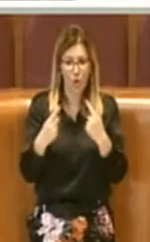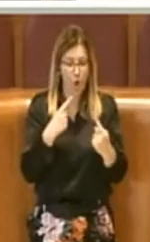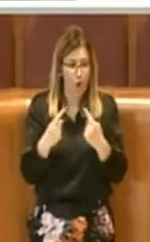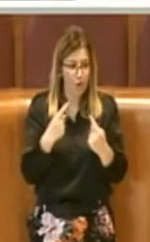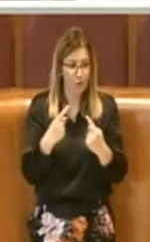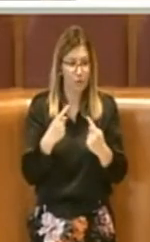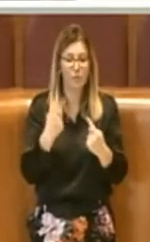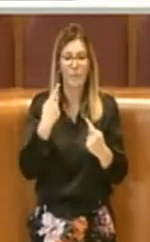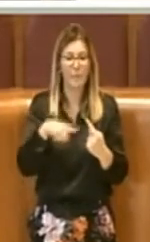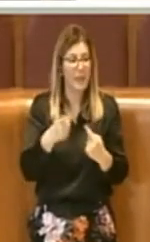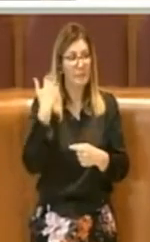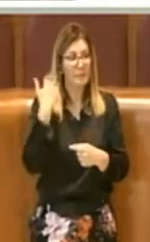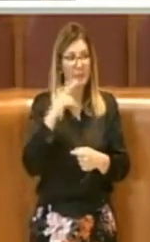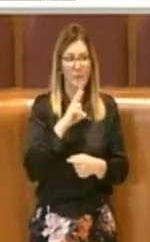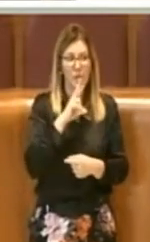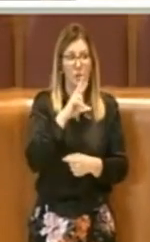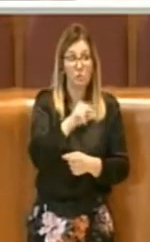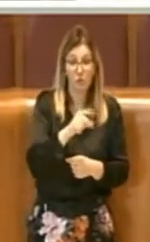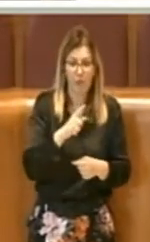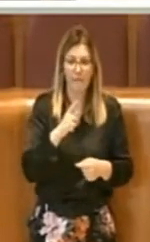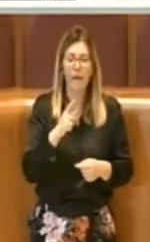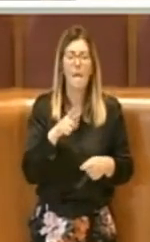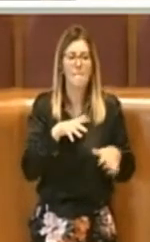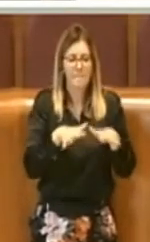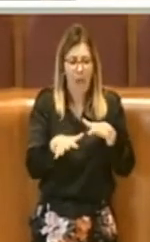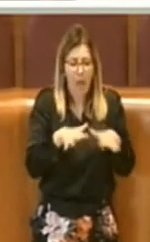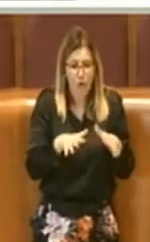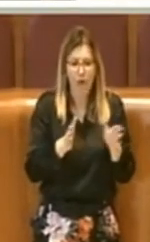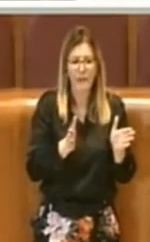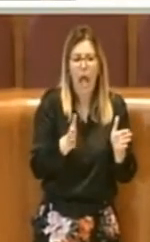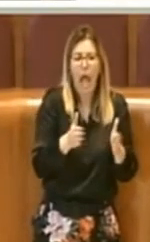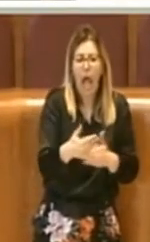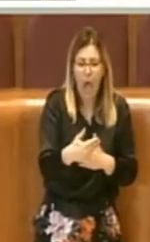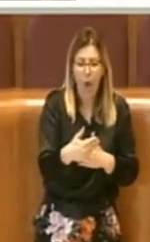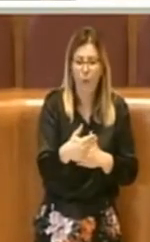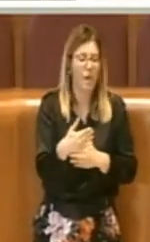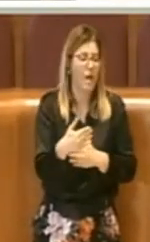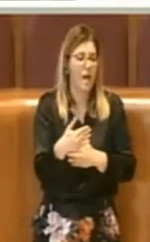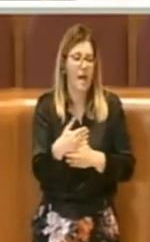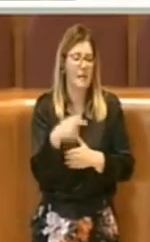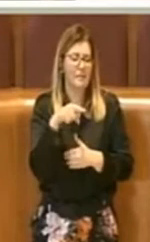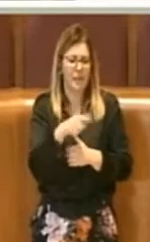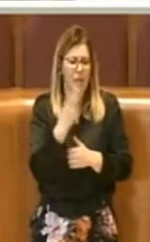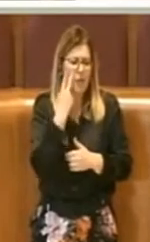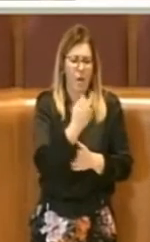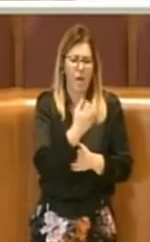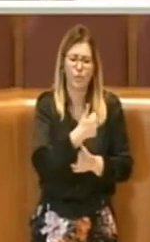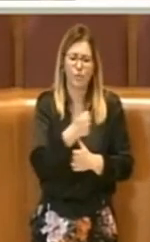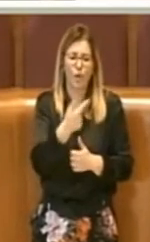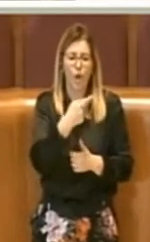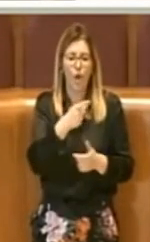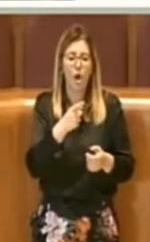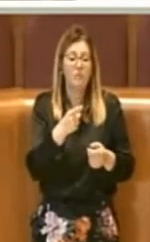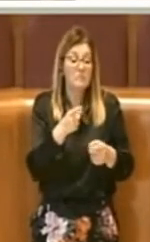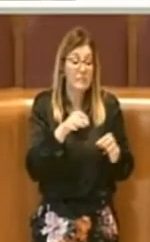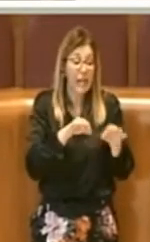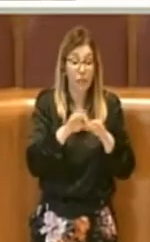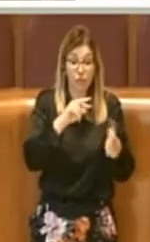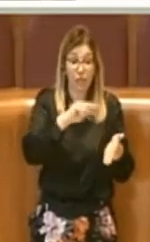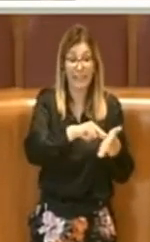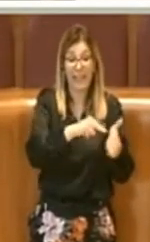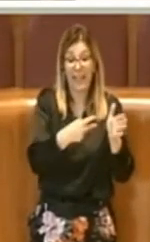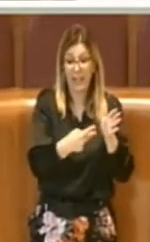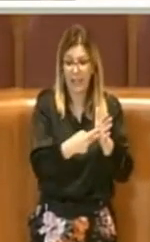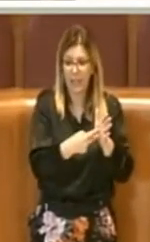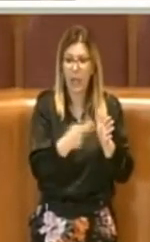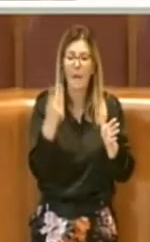eventuali manovre d'aula o altro è un emendamento prettamente tecnico che restituisce o meglio, aggiorna